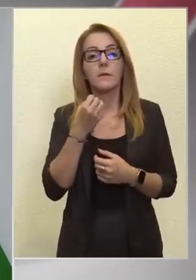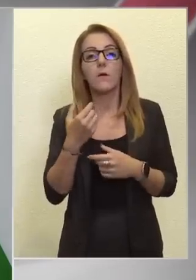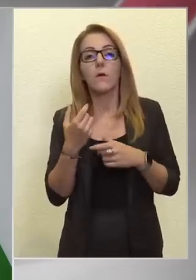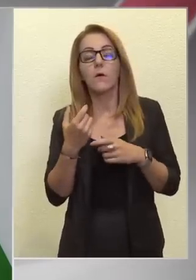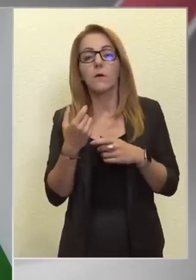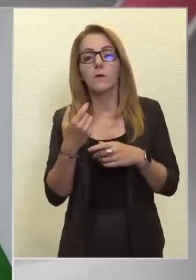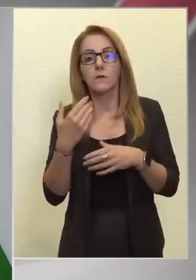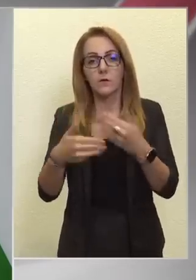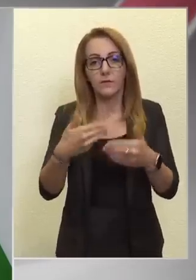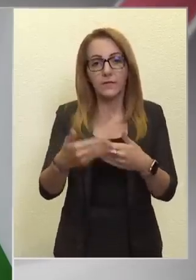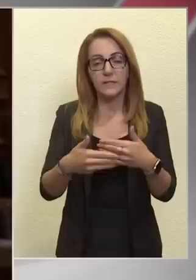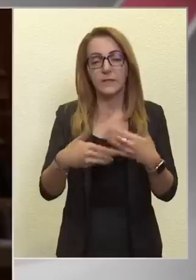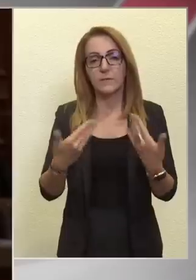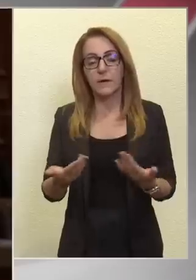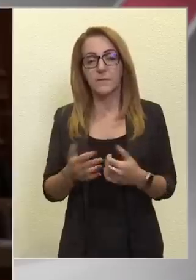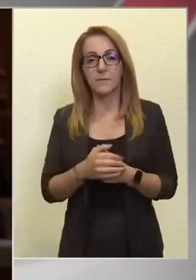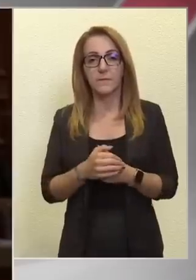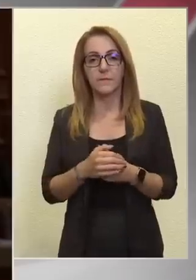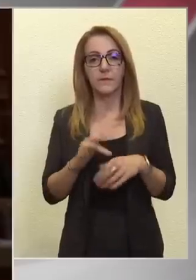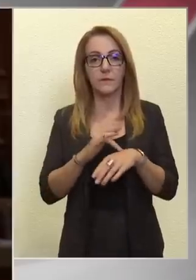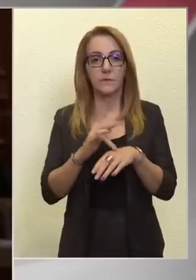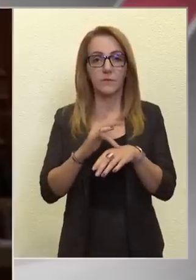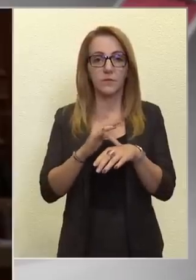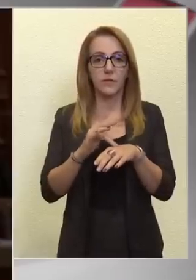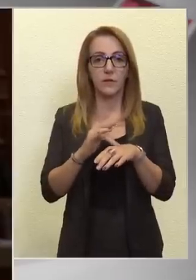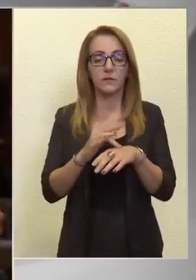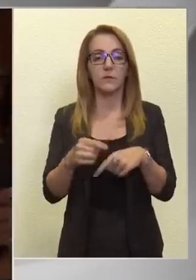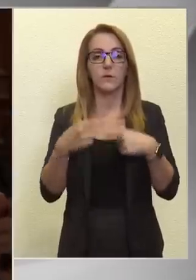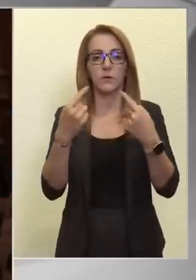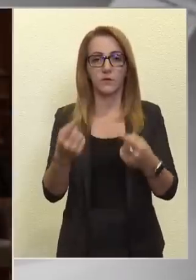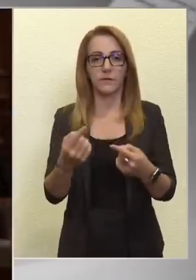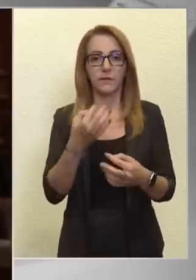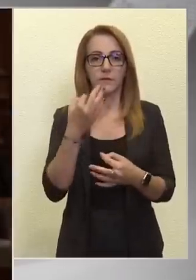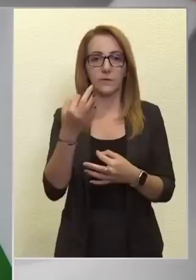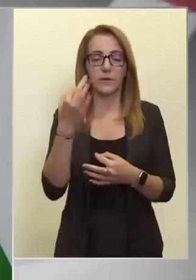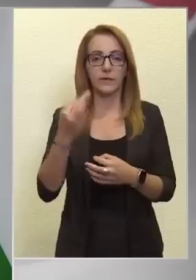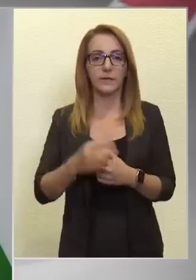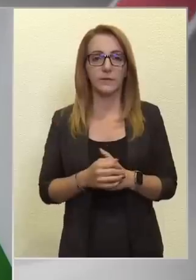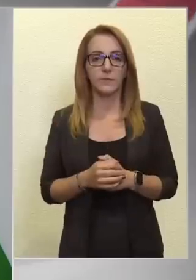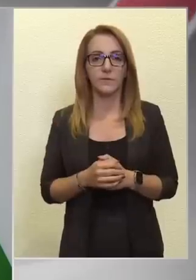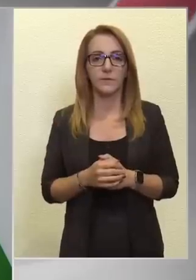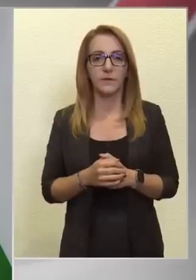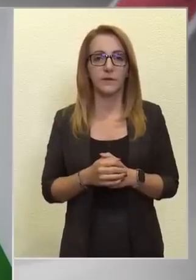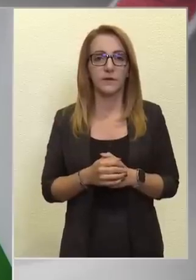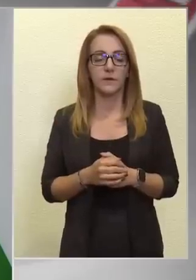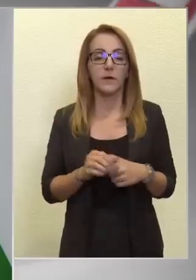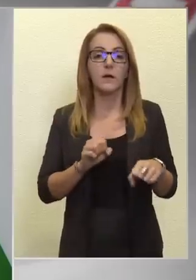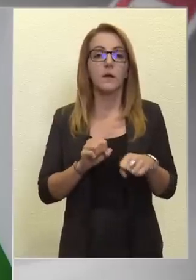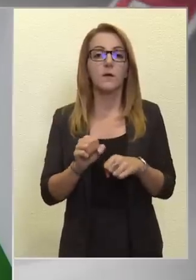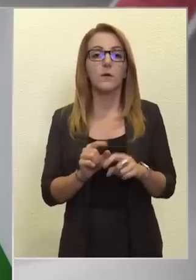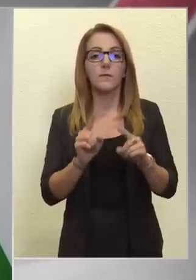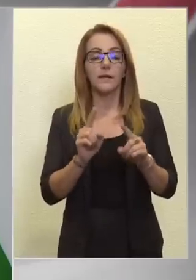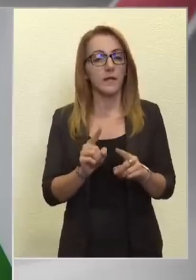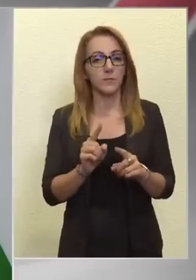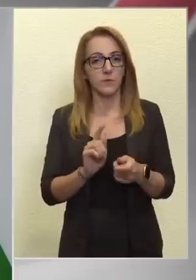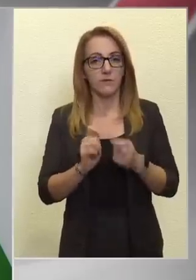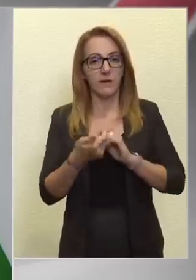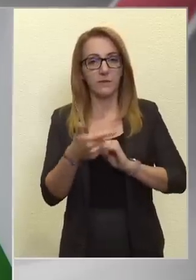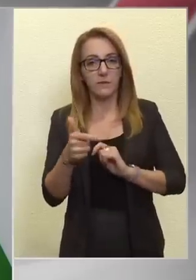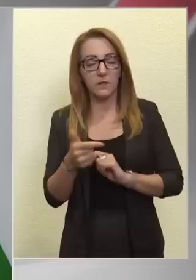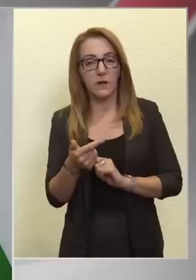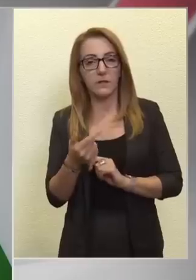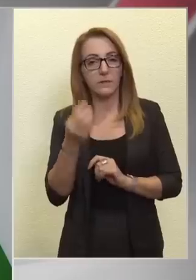és mikor nem, ez a hadiszerencse függé. De változott a kormányálláspont. Akkor a következő kérdező. A kormányálláspontja változatlan, bár én nem emlékszem olyan